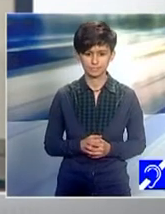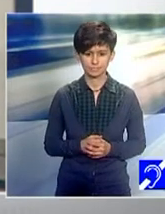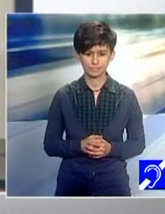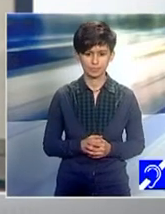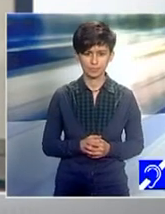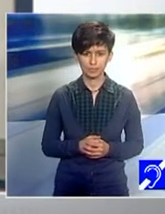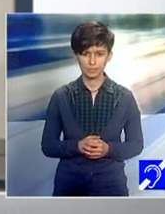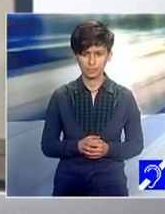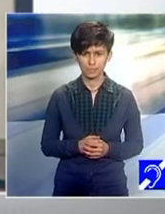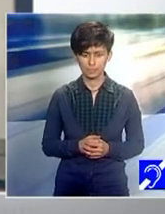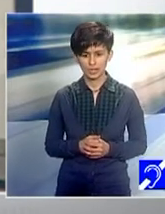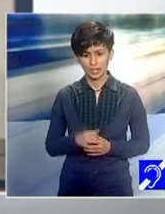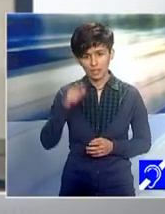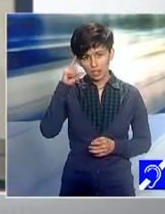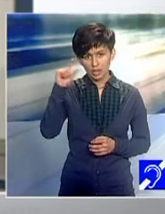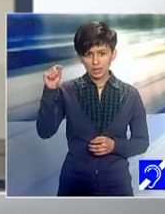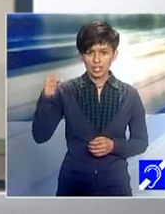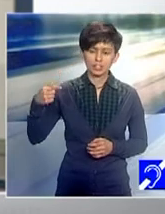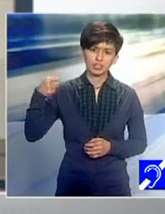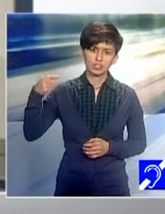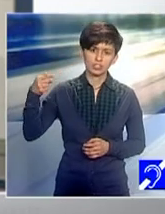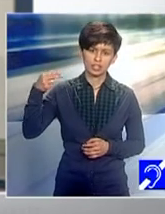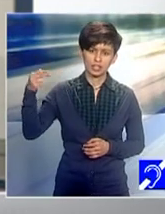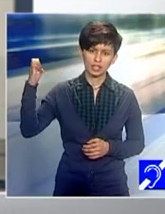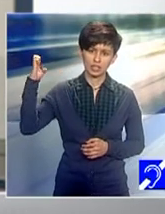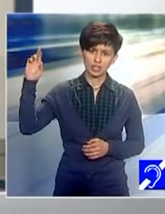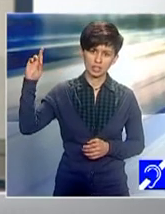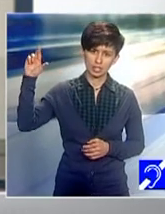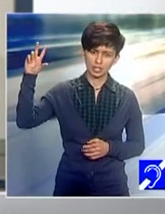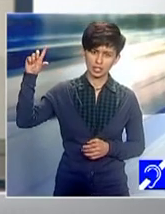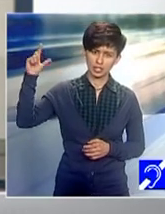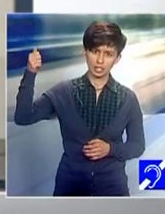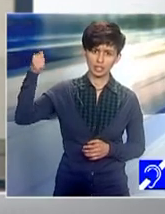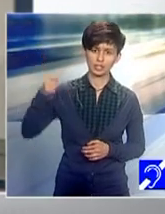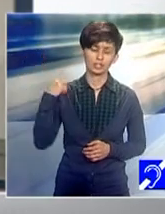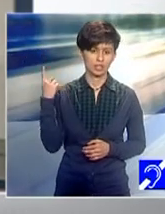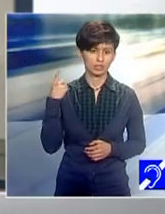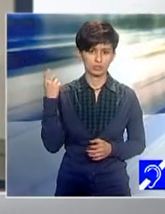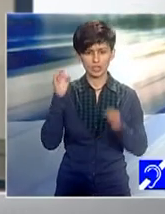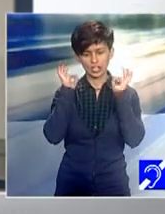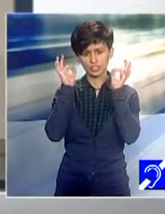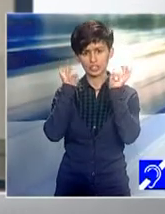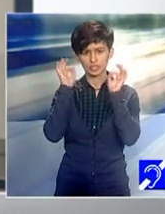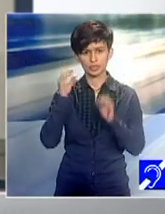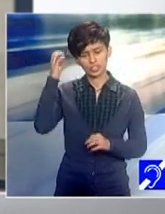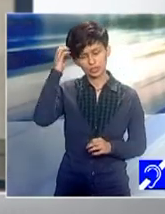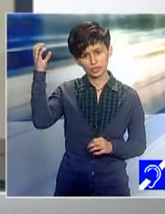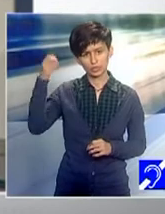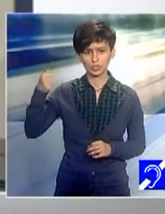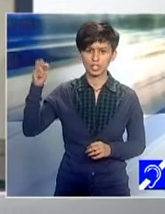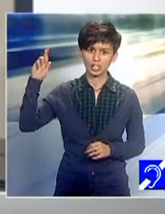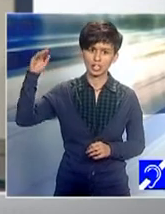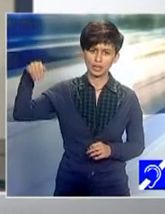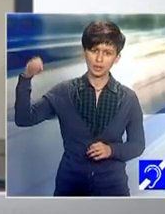și am mers, bineînțeles, și la Gerla, fiind un oraș specific culturii armenă. În rest,